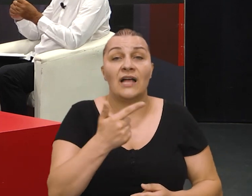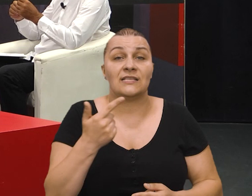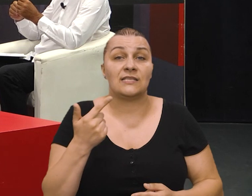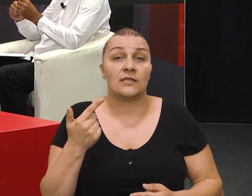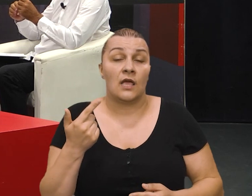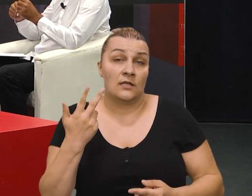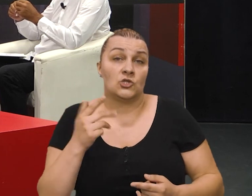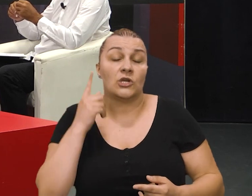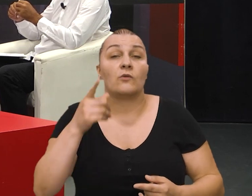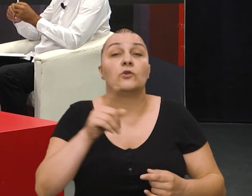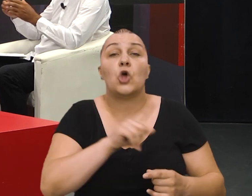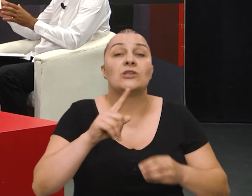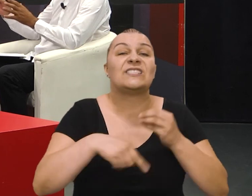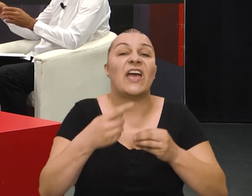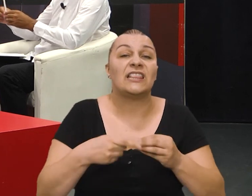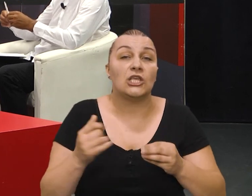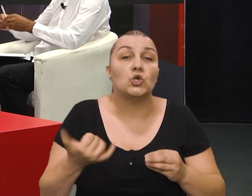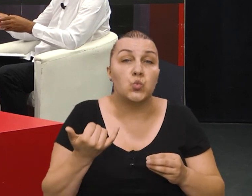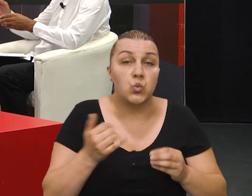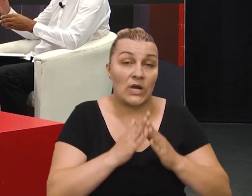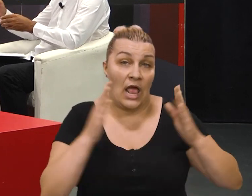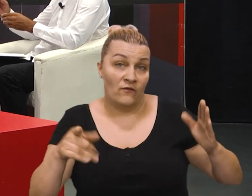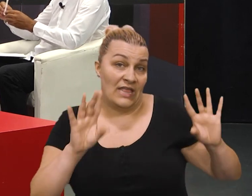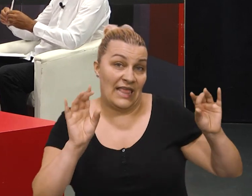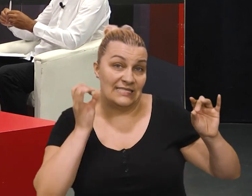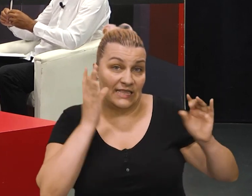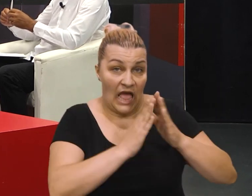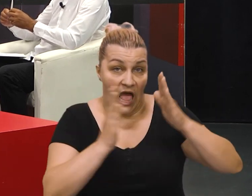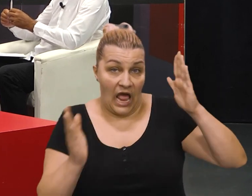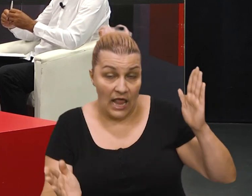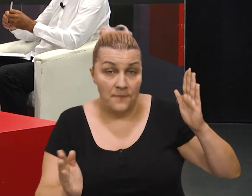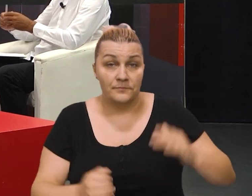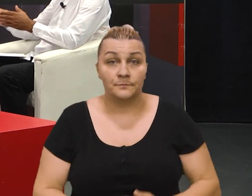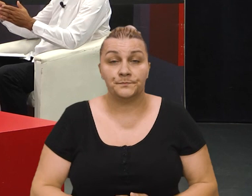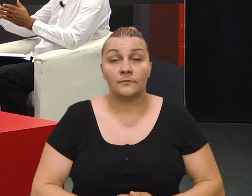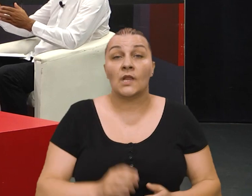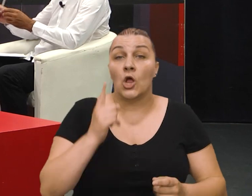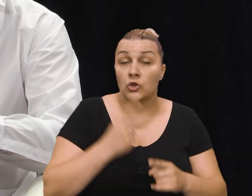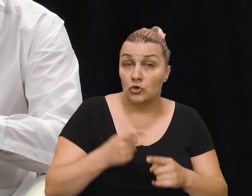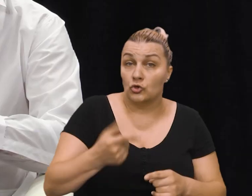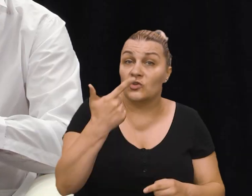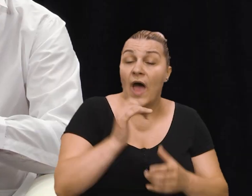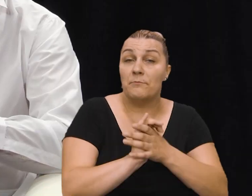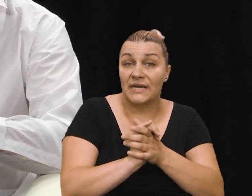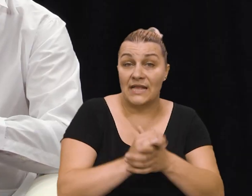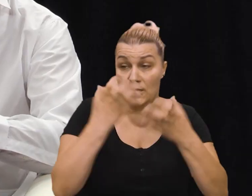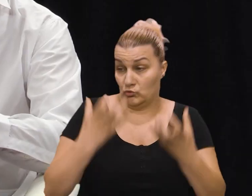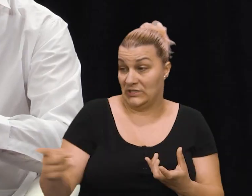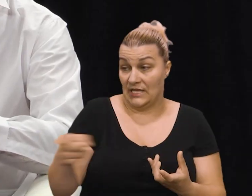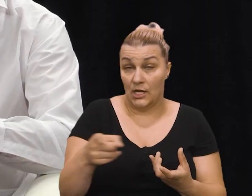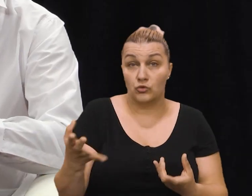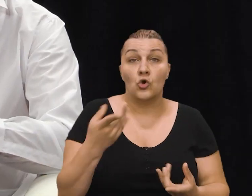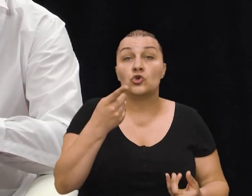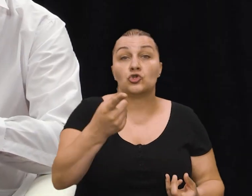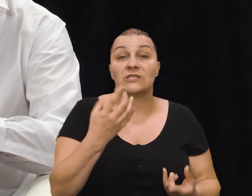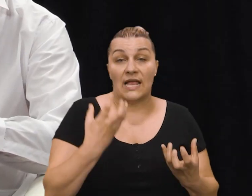do 23. treće do blagdana Svetog Jure od tih deset dana i točno to Pukoviće dva prijatelja su tu sjedljali